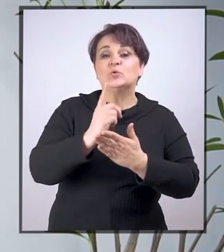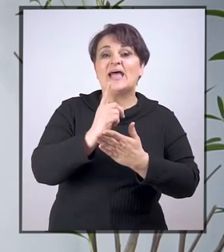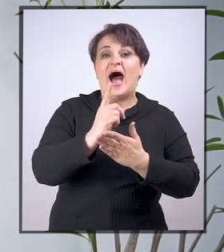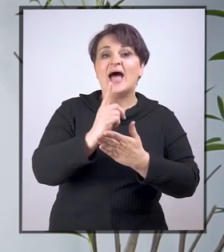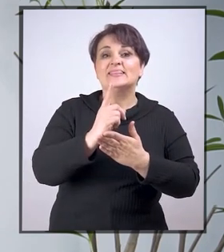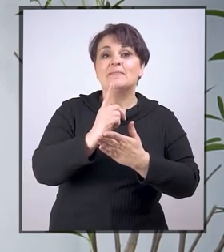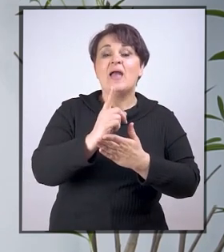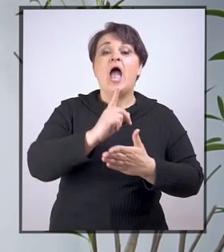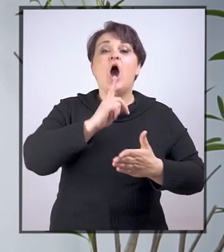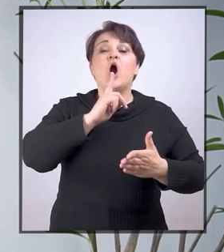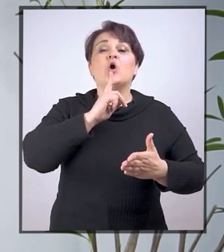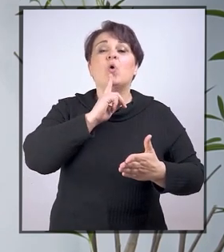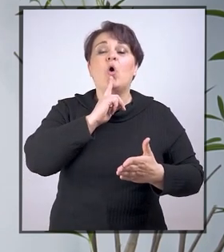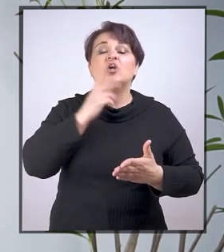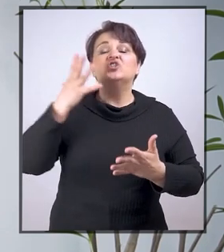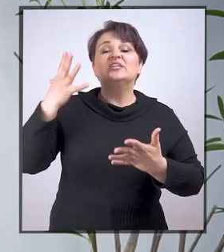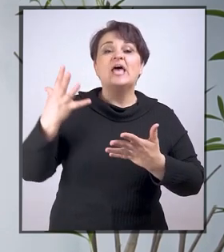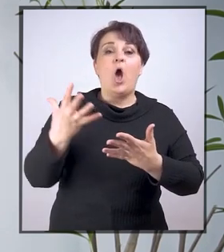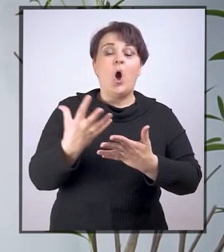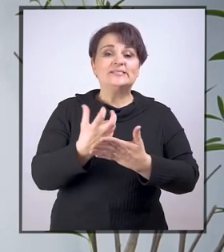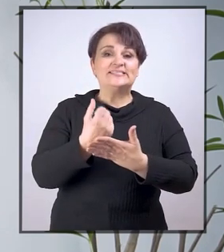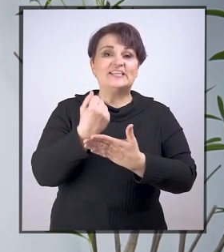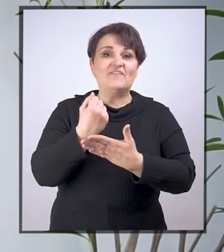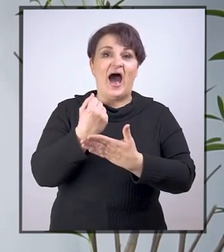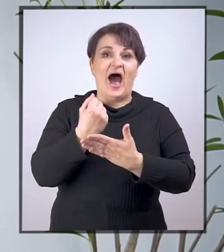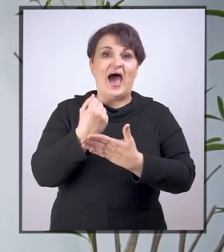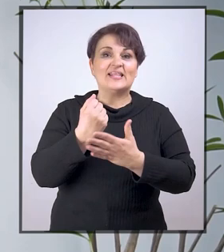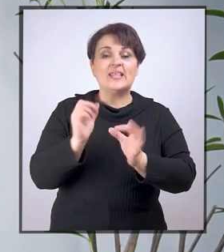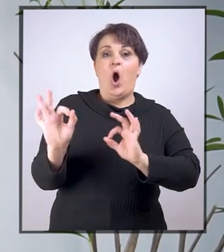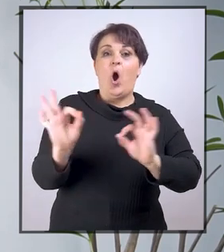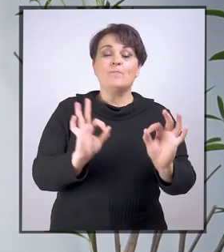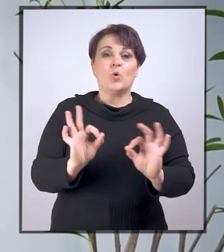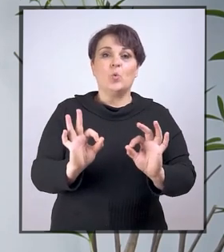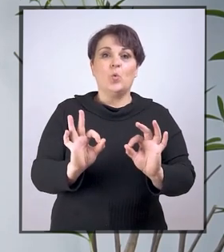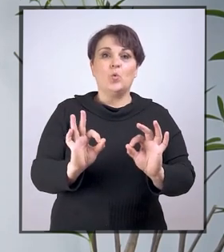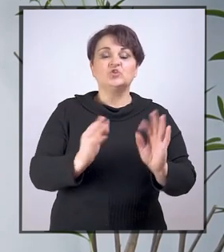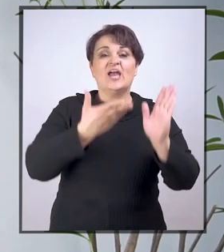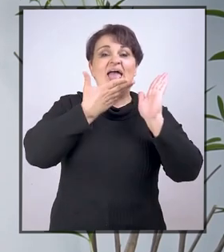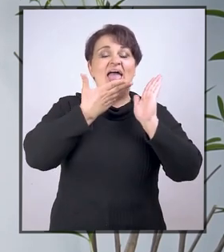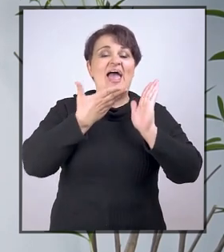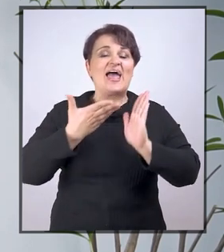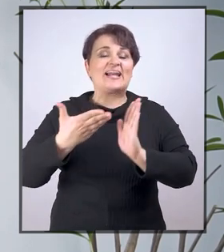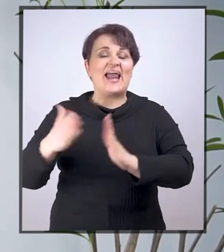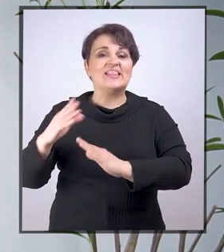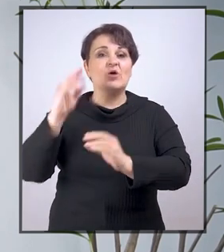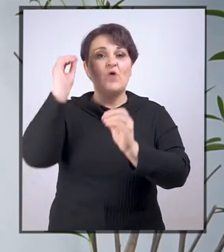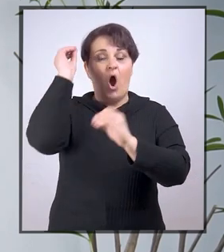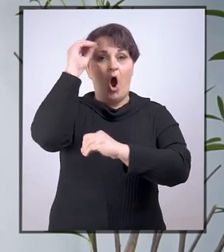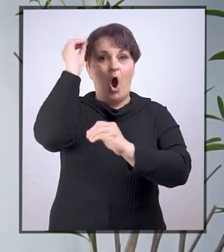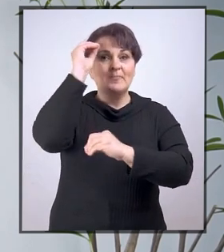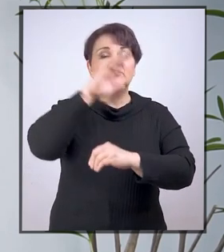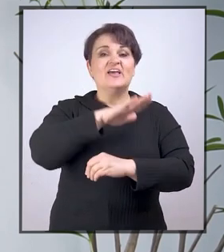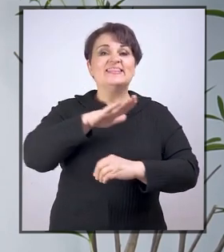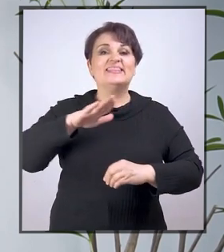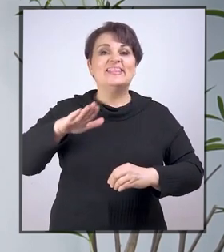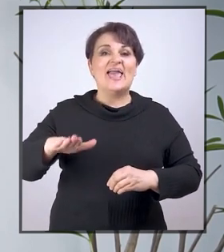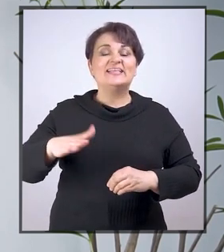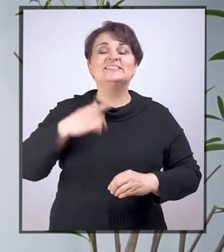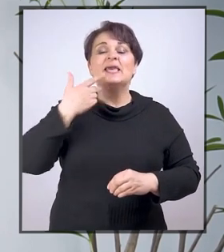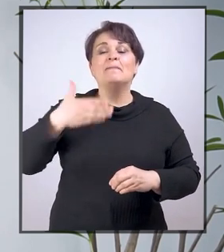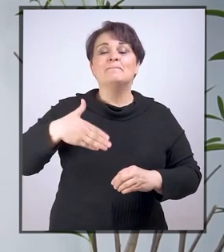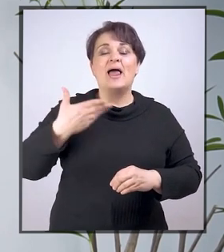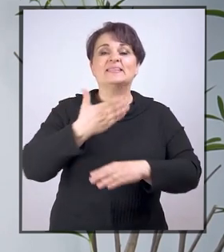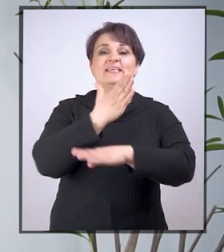rezultatima koji se ostvaruju omogućavanjem redovnog obrazovanja djece